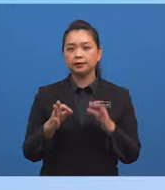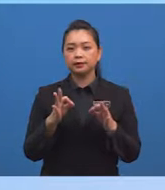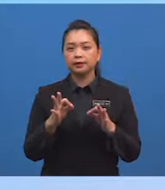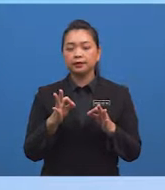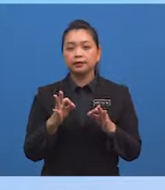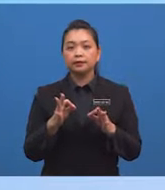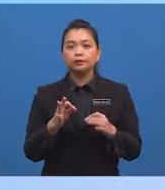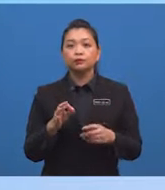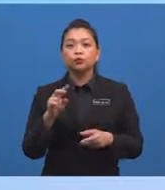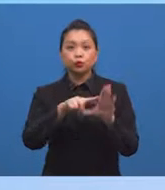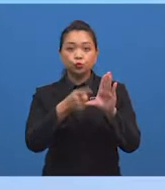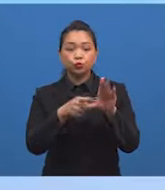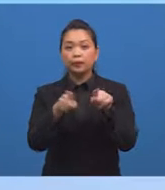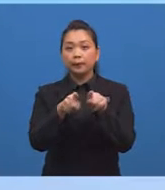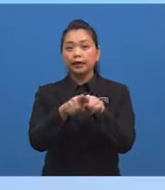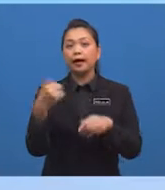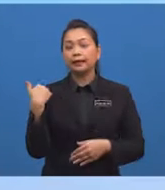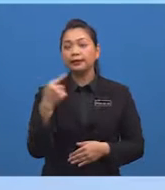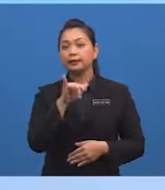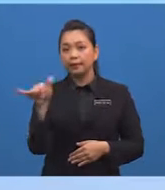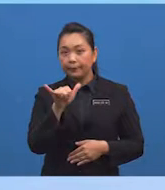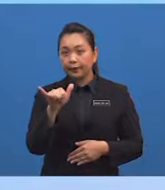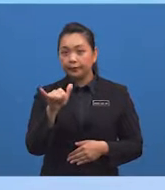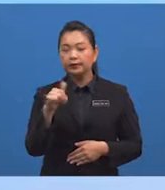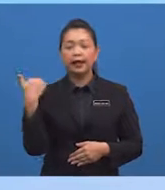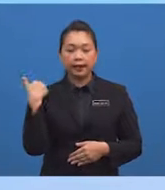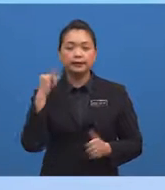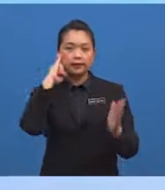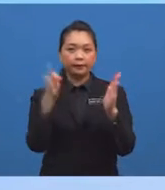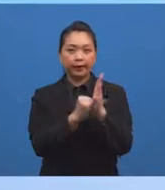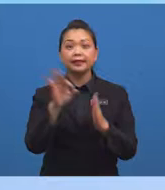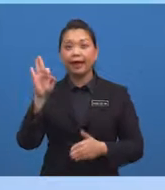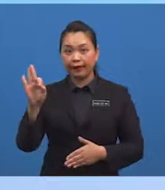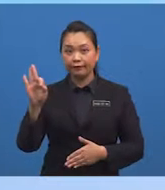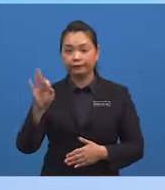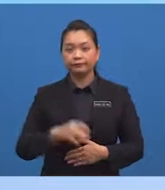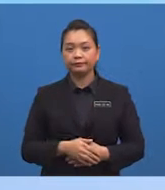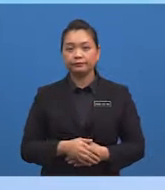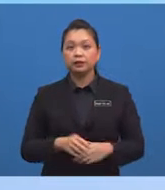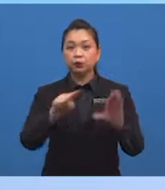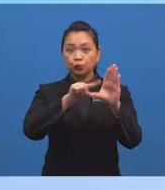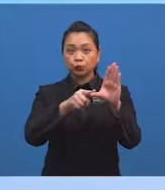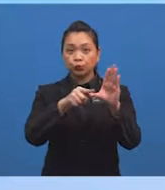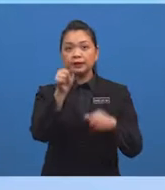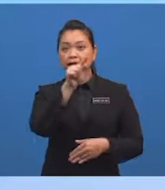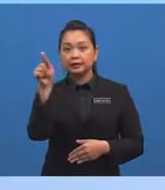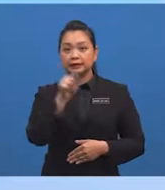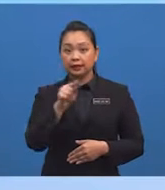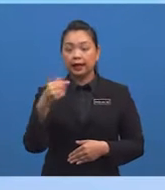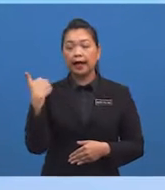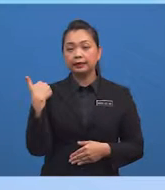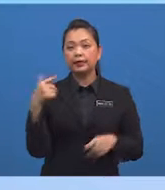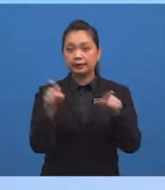adalah sama Membentuk imej huruf F Sudut selangseli adalah sama